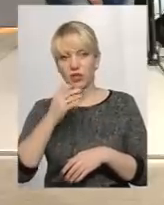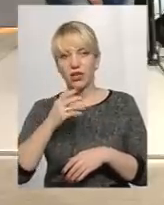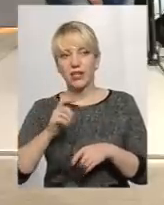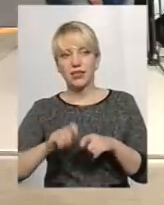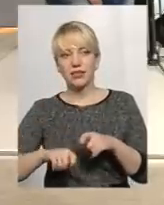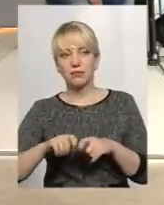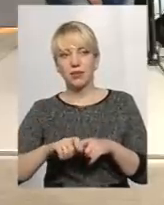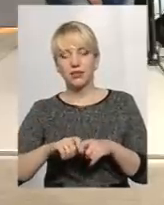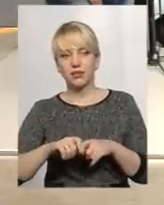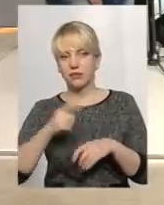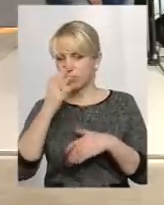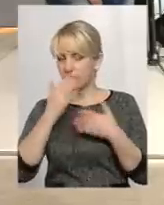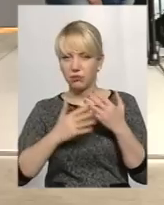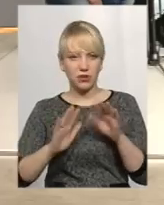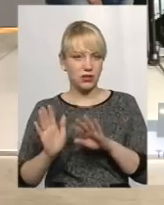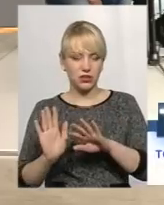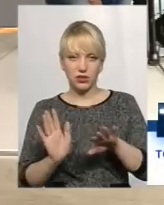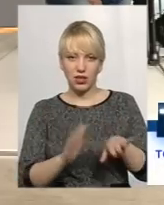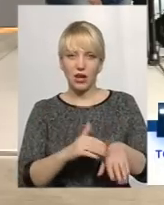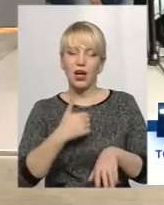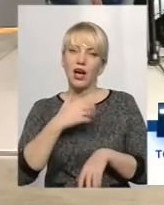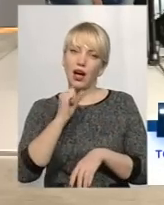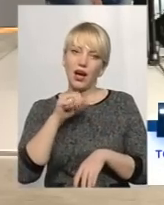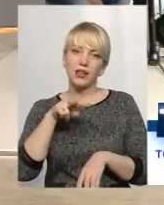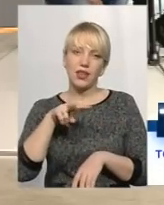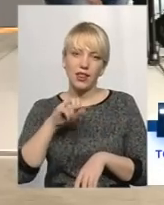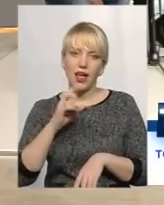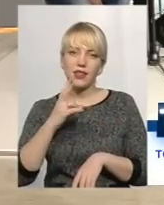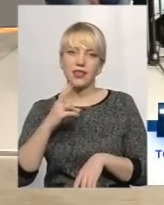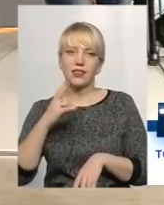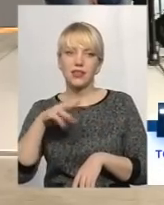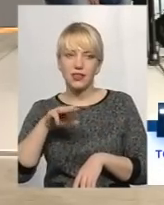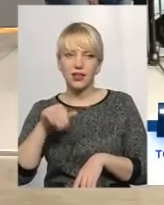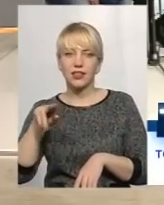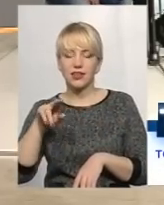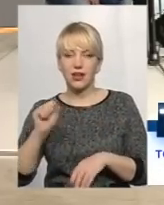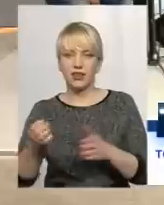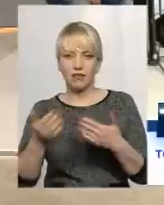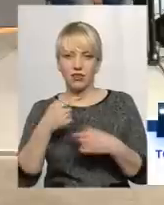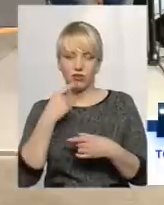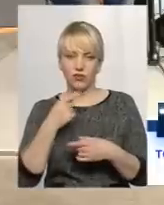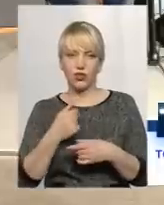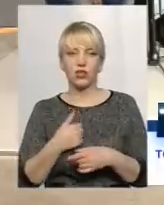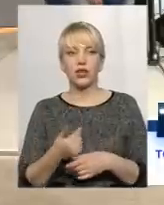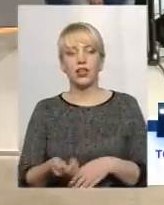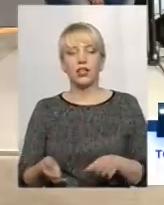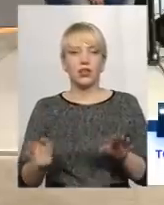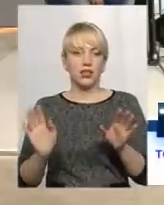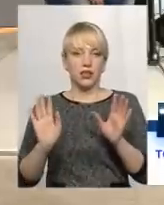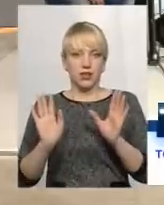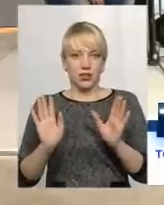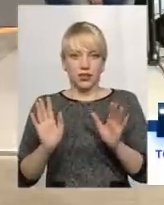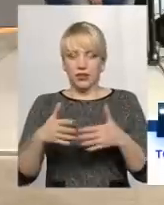території... Давайте поговоримо про парк. Давайте говорити загалом про парк. би хотіла все-таки... Люсіку,